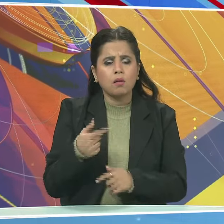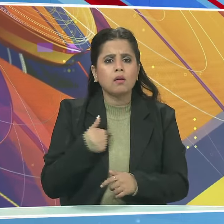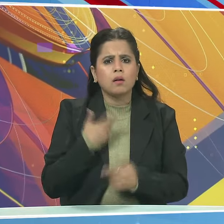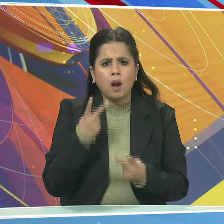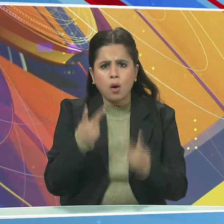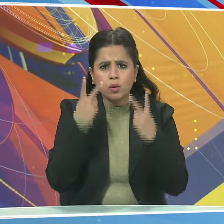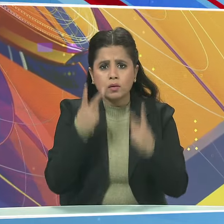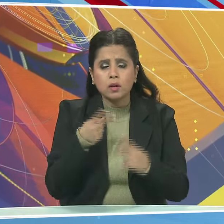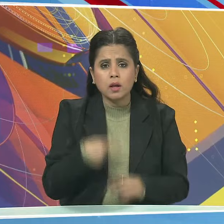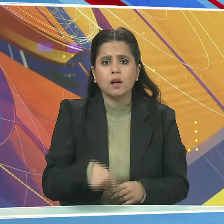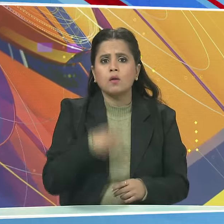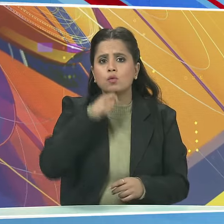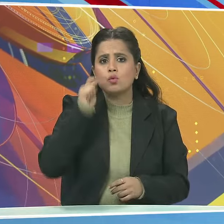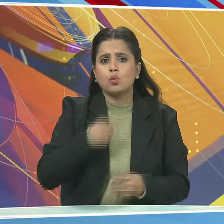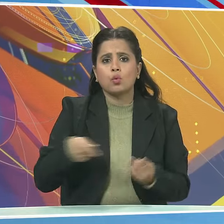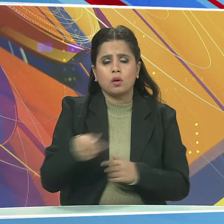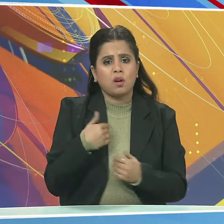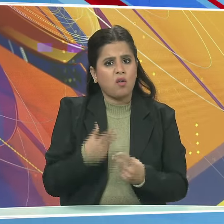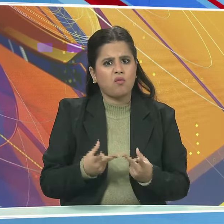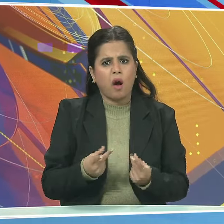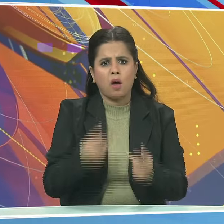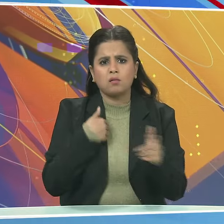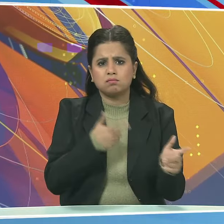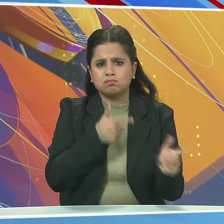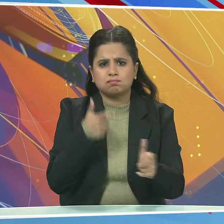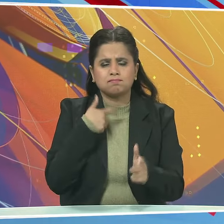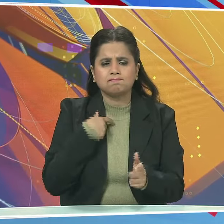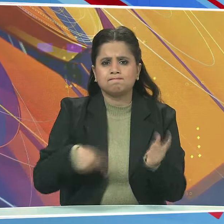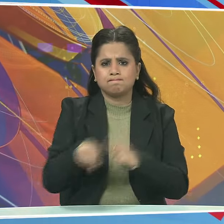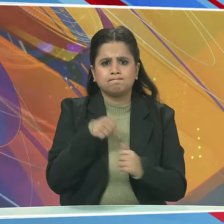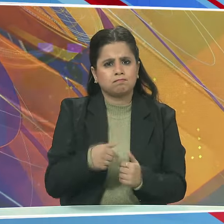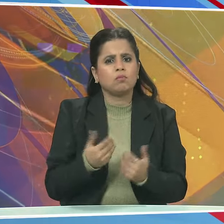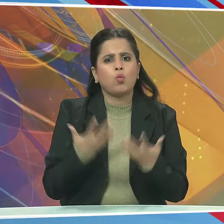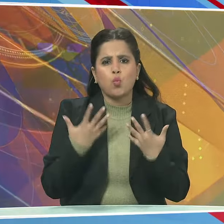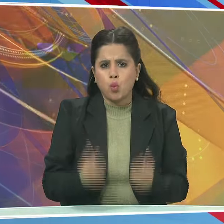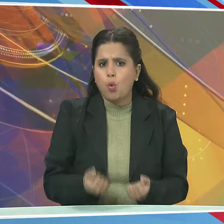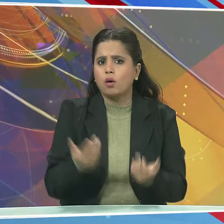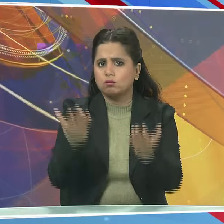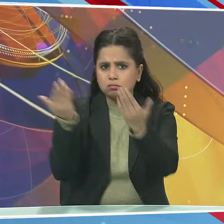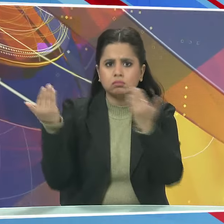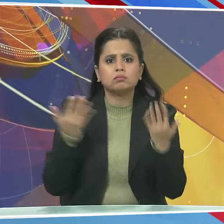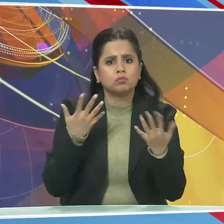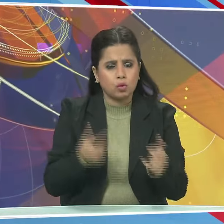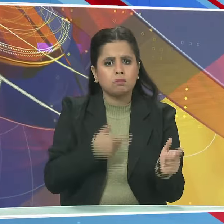चलता है कि युक्रेण को तेजी से हत्यारों की आपूर्ती की जरूरत है